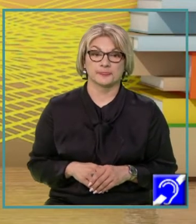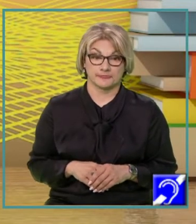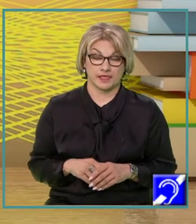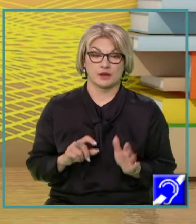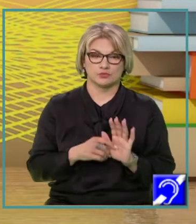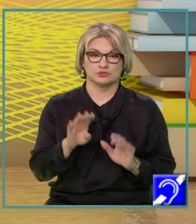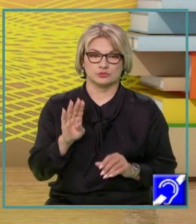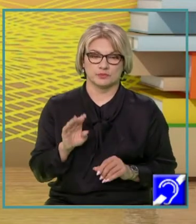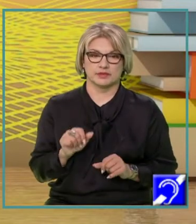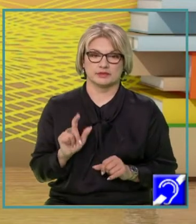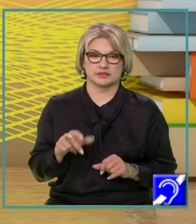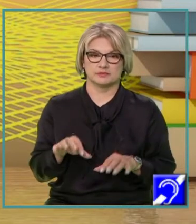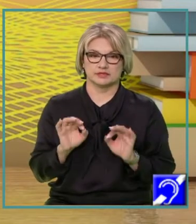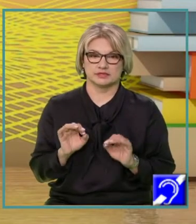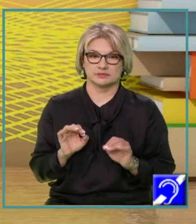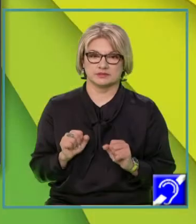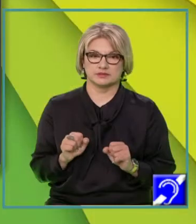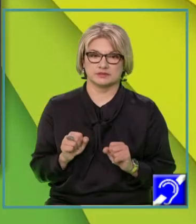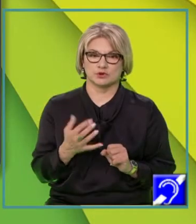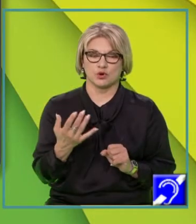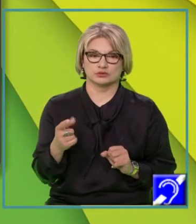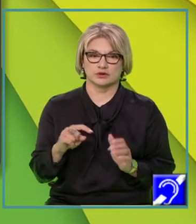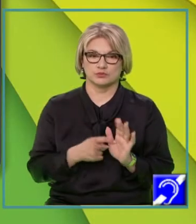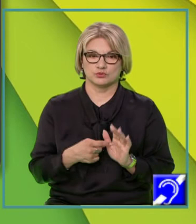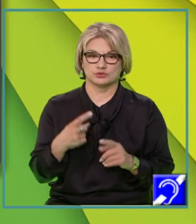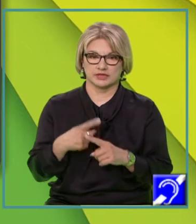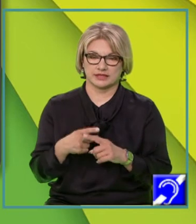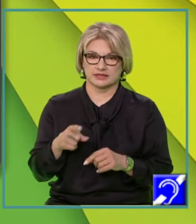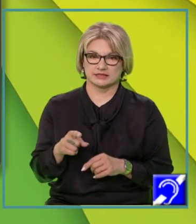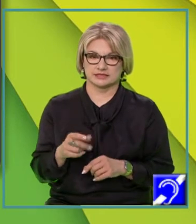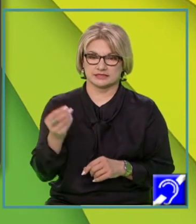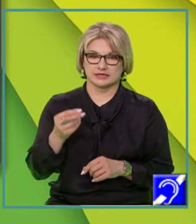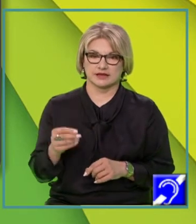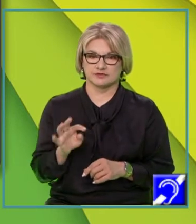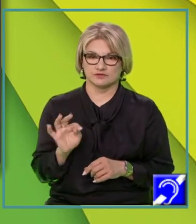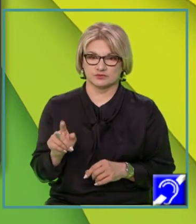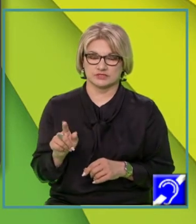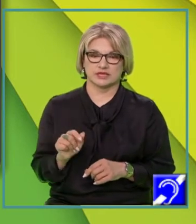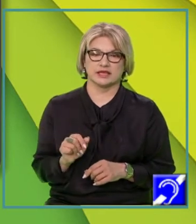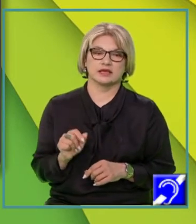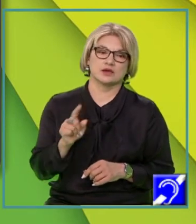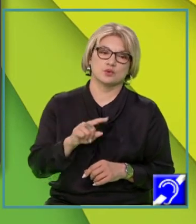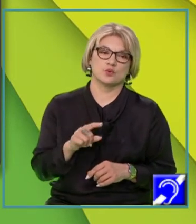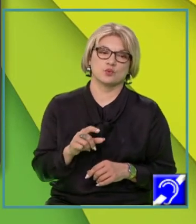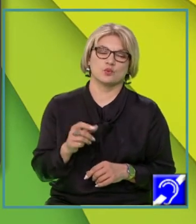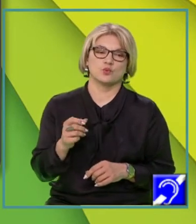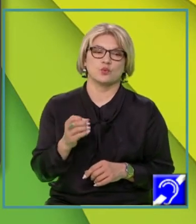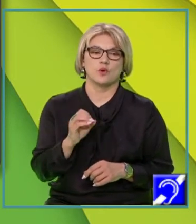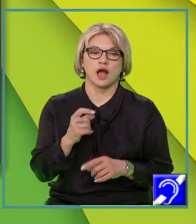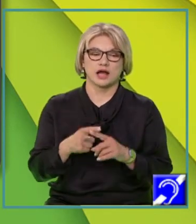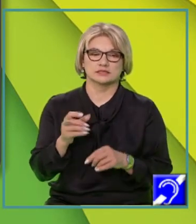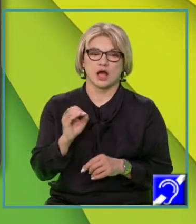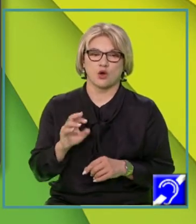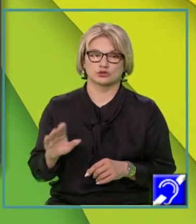punctul B avem determinați coordonatele punctului de intersecție al graficului funcției F cu axa ordonatelor.